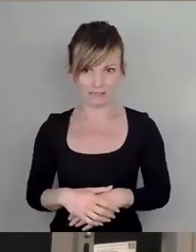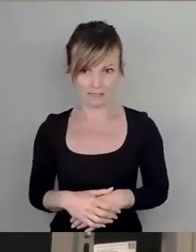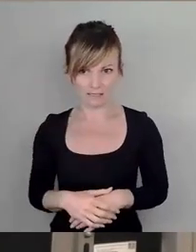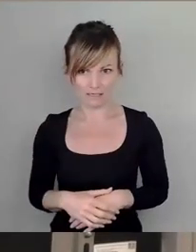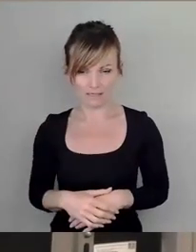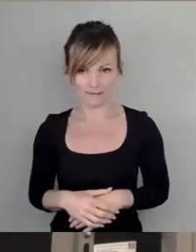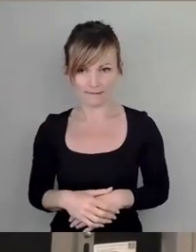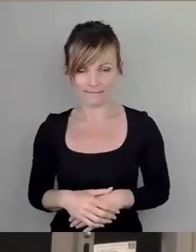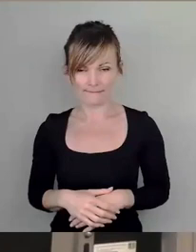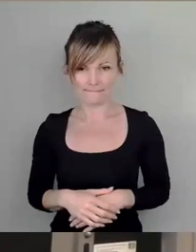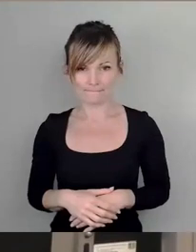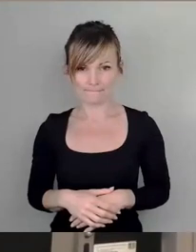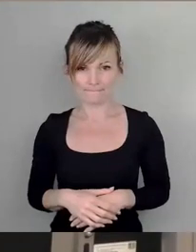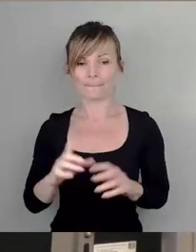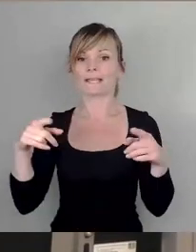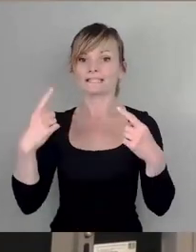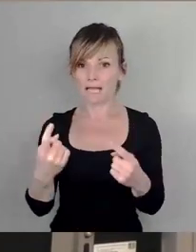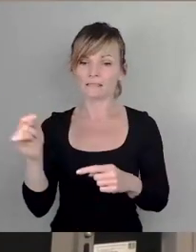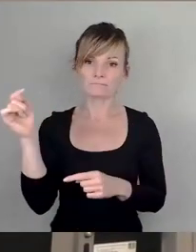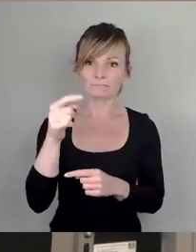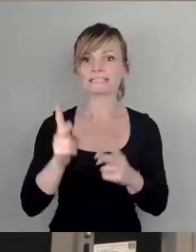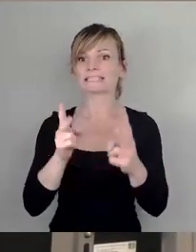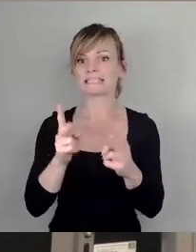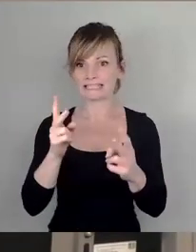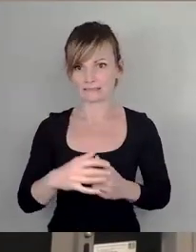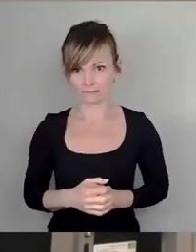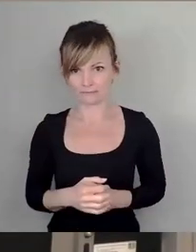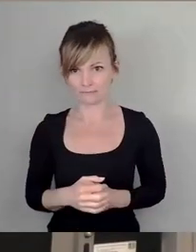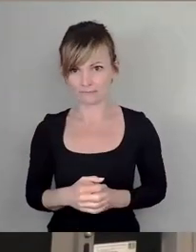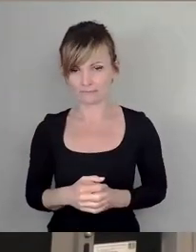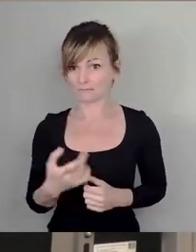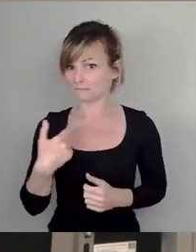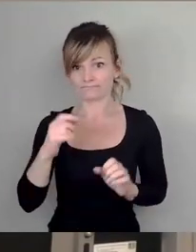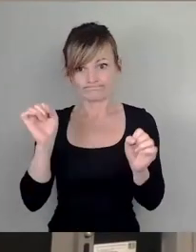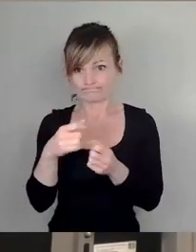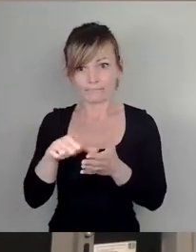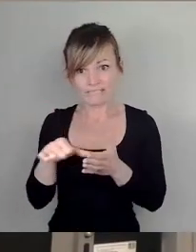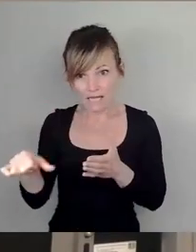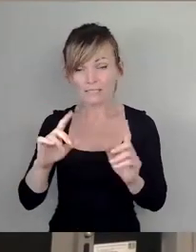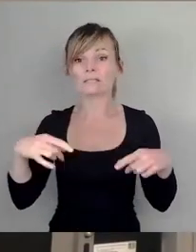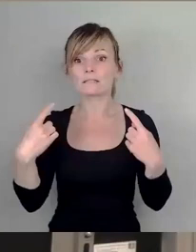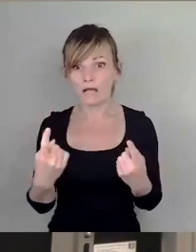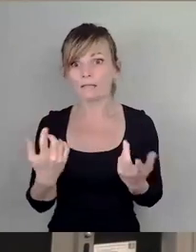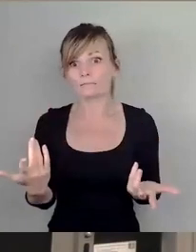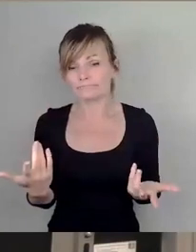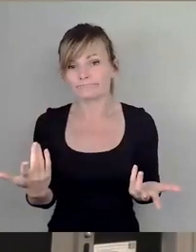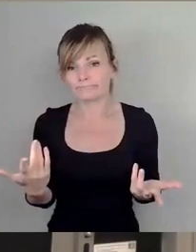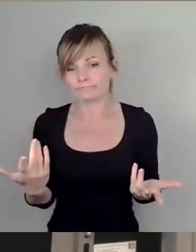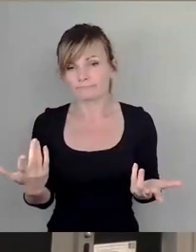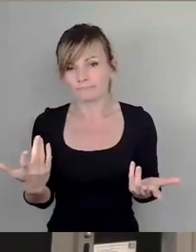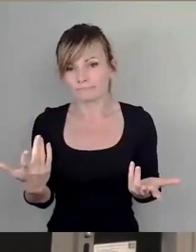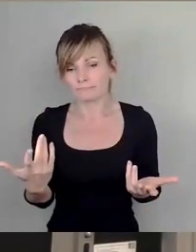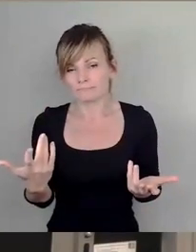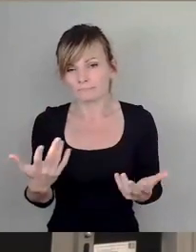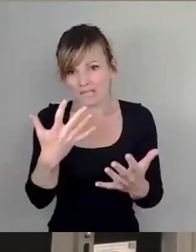dann geht es auch vor das Gericht und dann, wenn ich da nicht zahlen kann, dann gehe ich quasi in den Knast